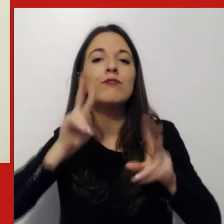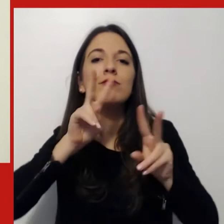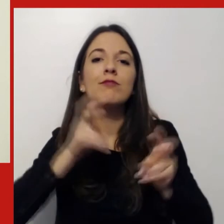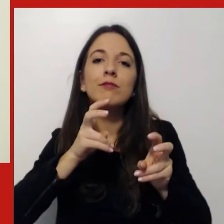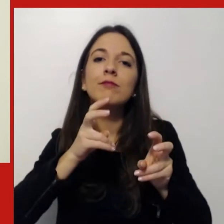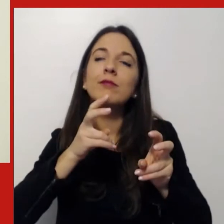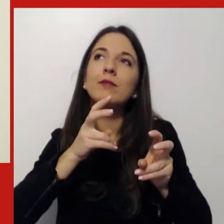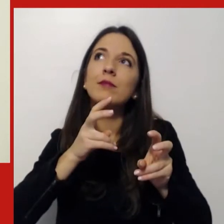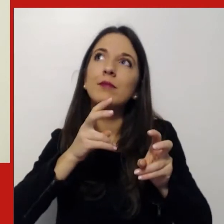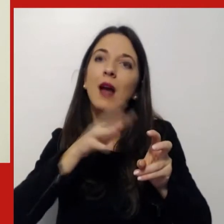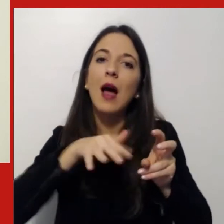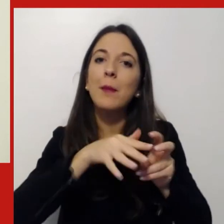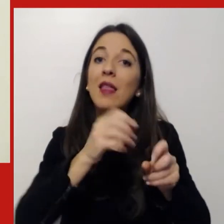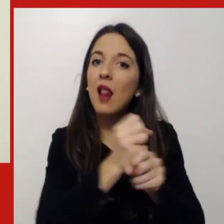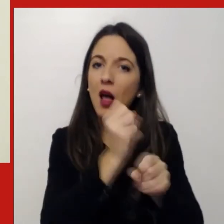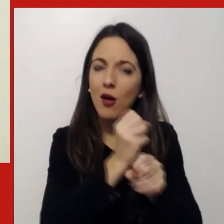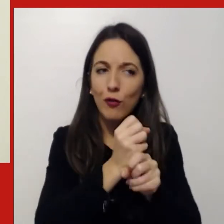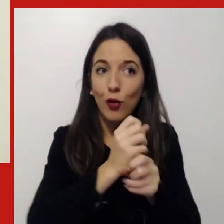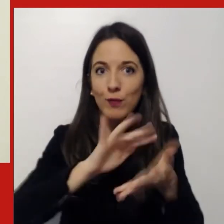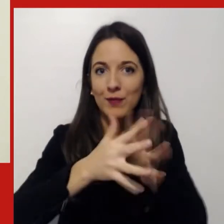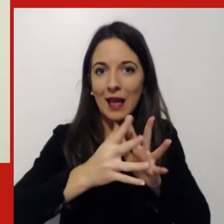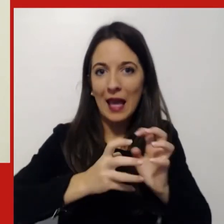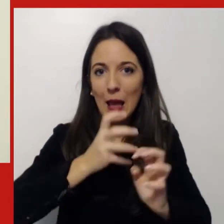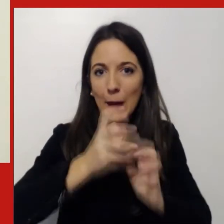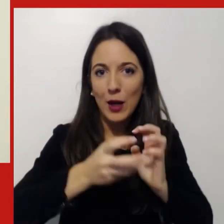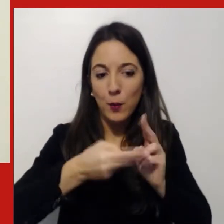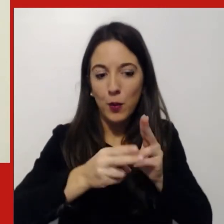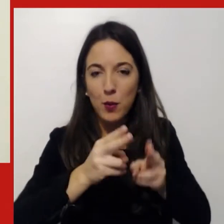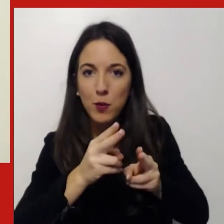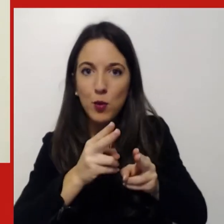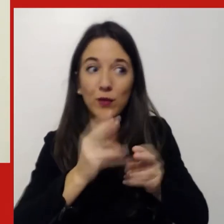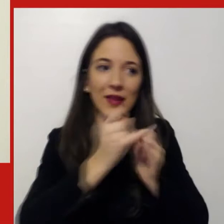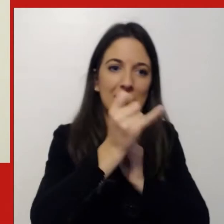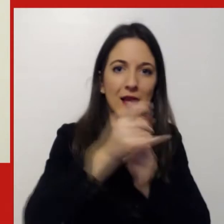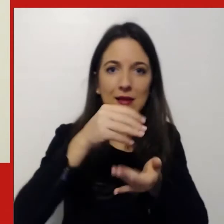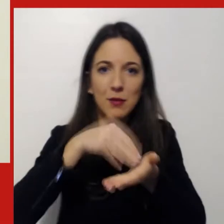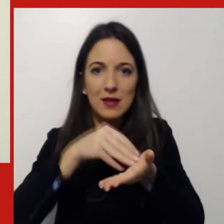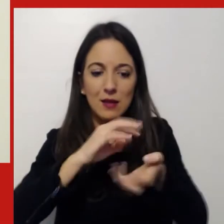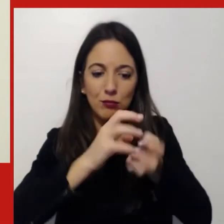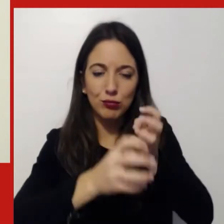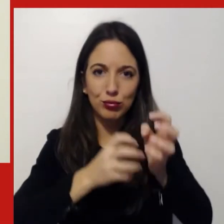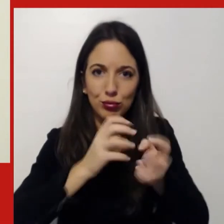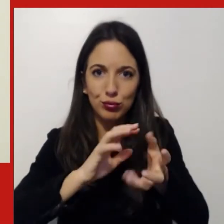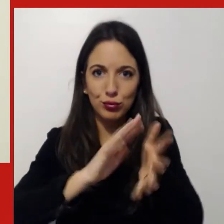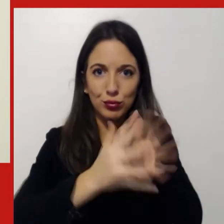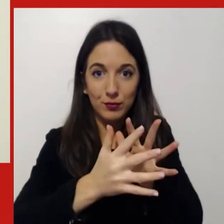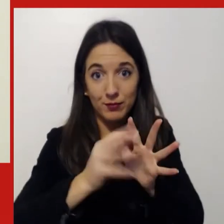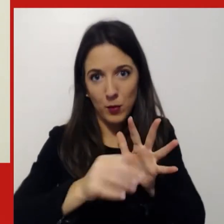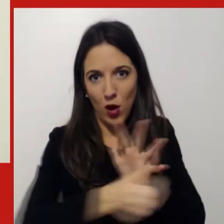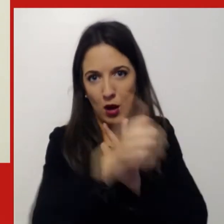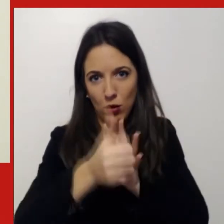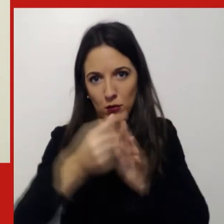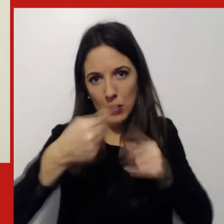sta accadendo nel mondo del lavoro sempre più ibrido, che è tema chiave ripeto di quest'anno e oggi concludiamo idealmente questo percorso